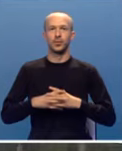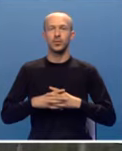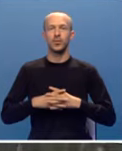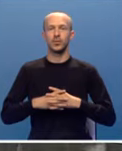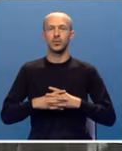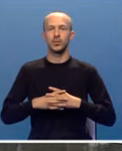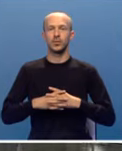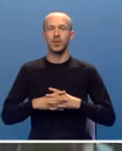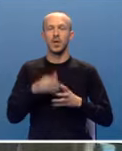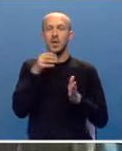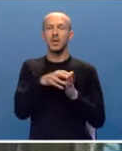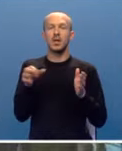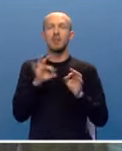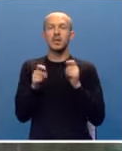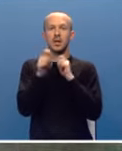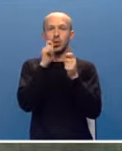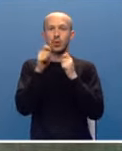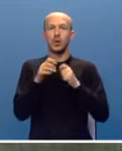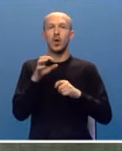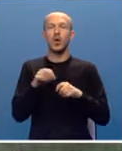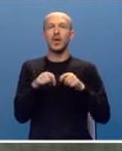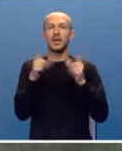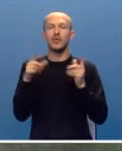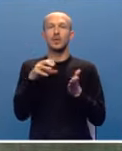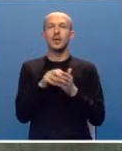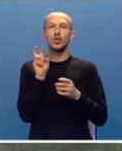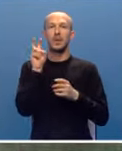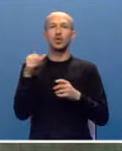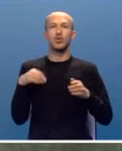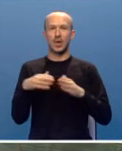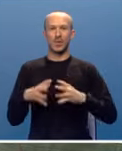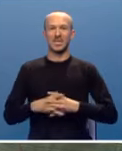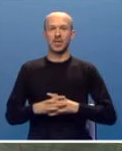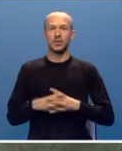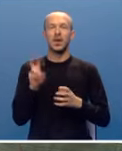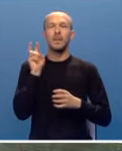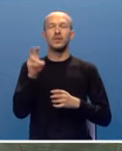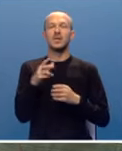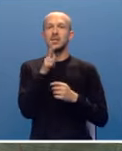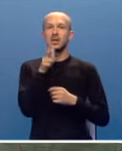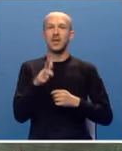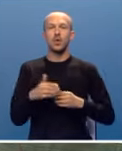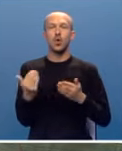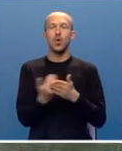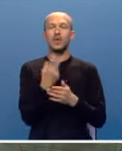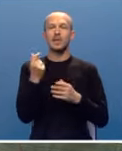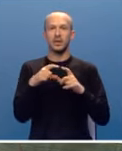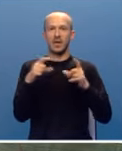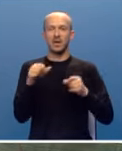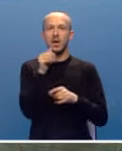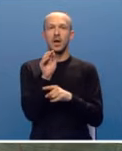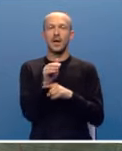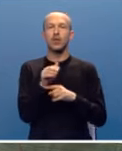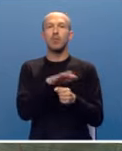I dalje bez dogovora o javnom gradskom prevozu u Banja Luci. Prevoznici zahtijevaju novi cjenovnik i